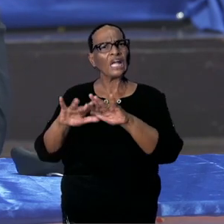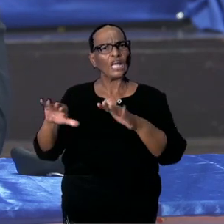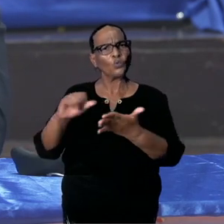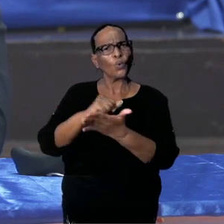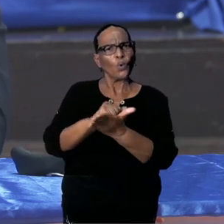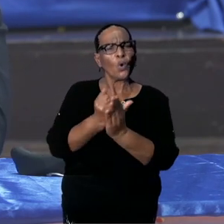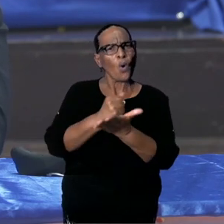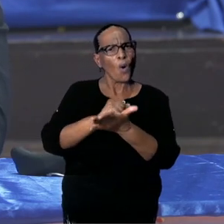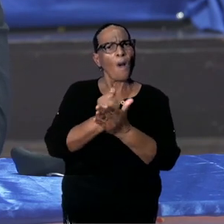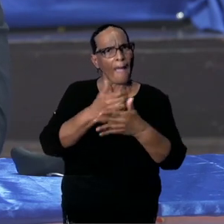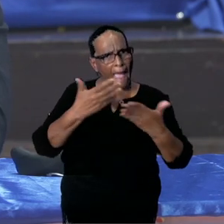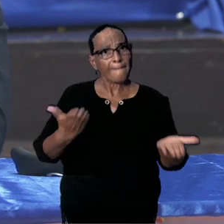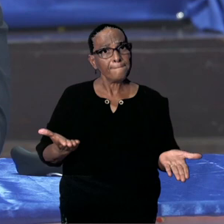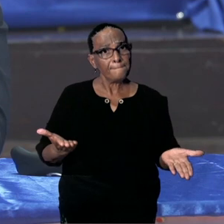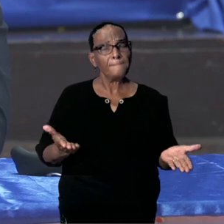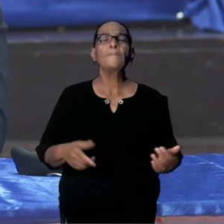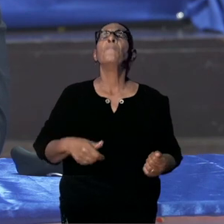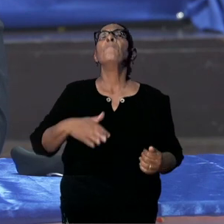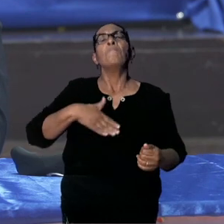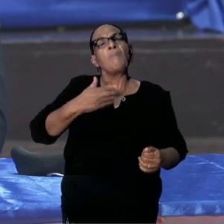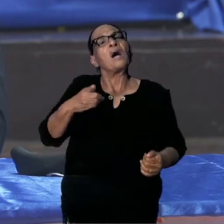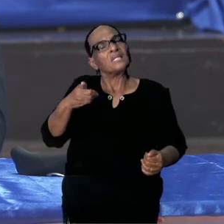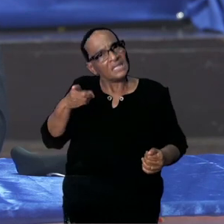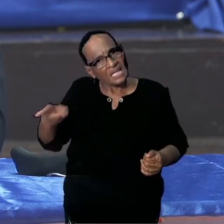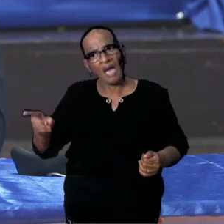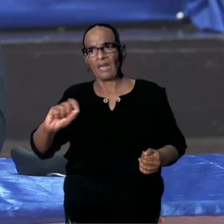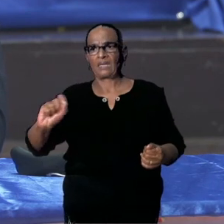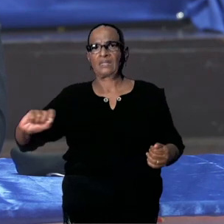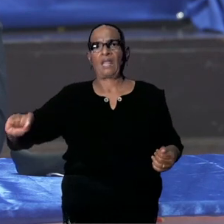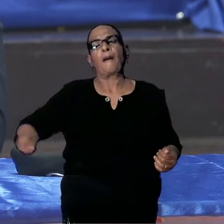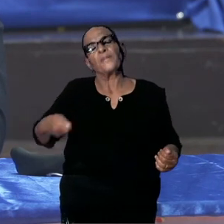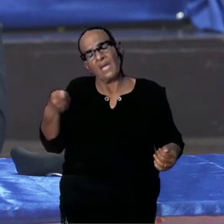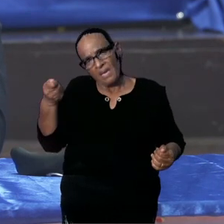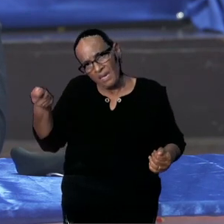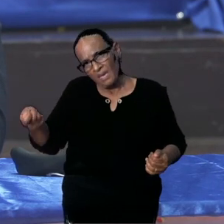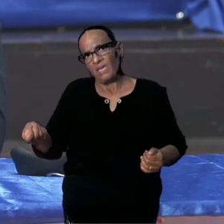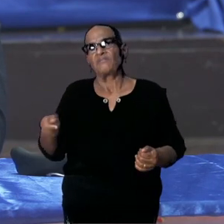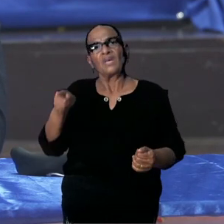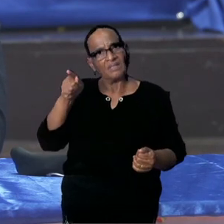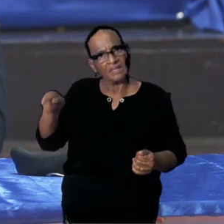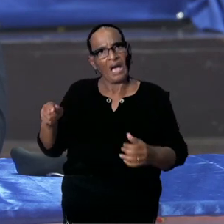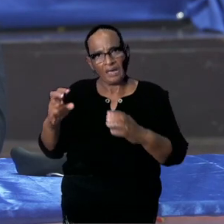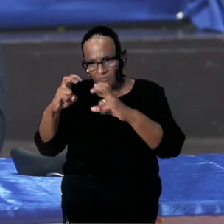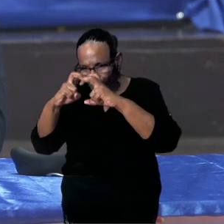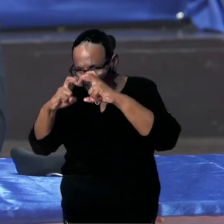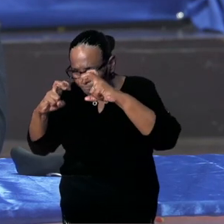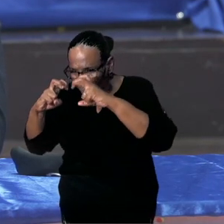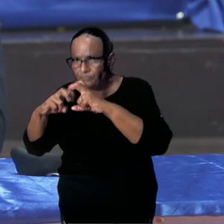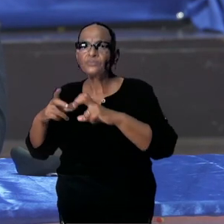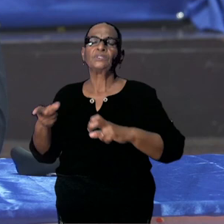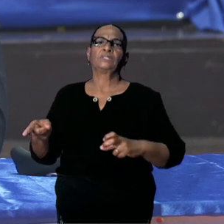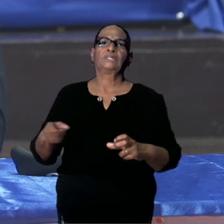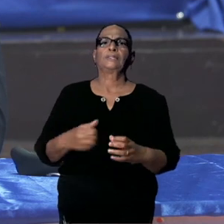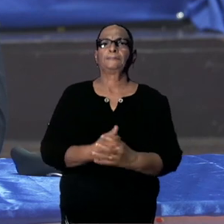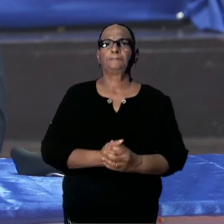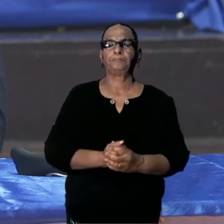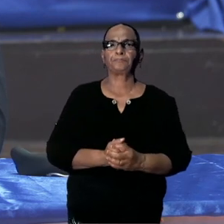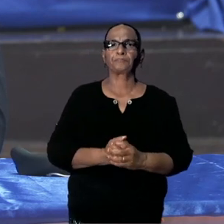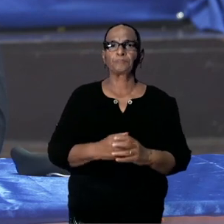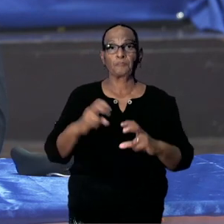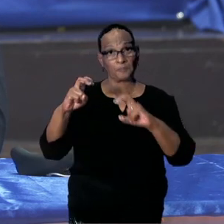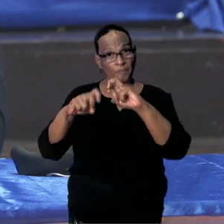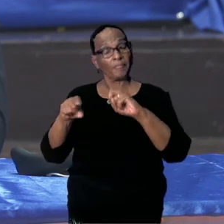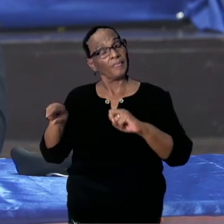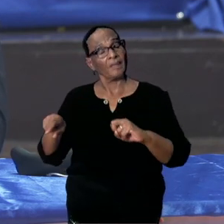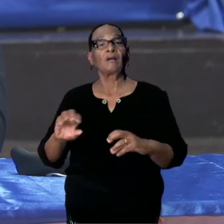de mens. Mag daar hun spul brengen. En dan zal het op de juiste wijze worden bekeken. Onderzocht.